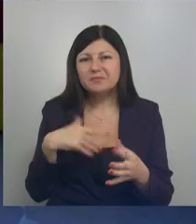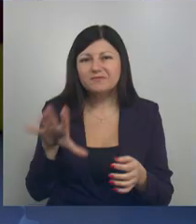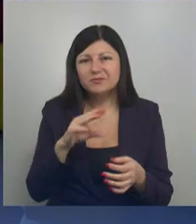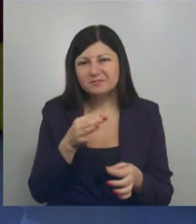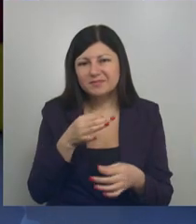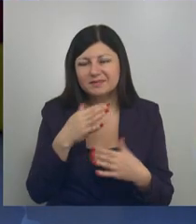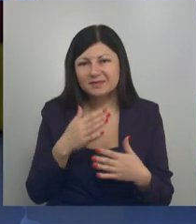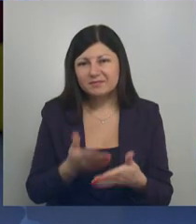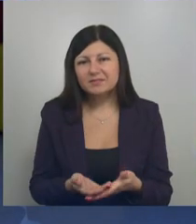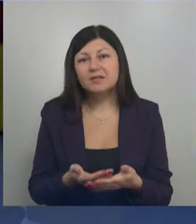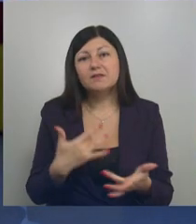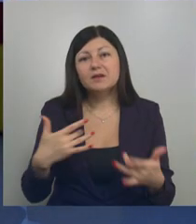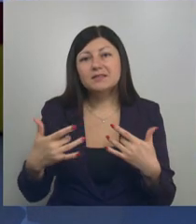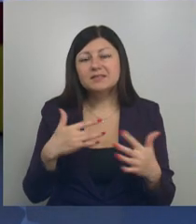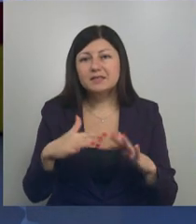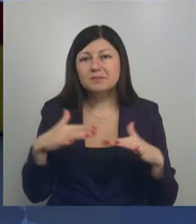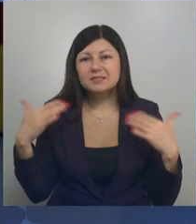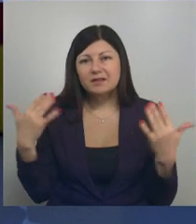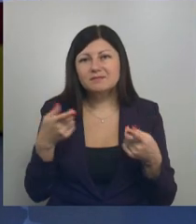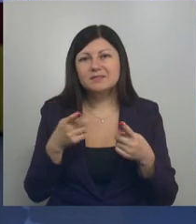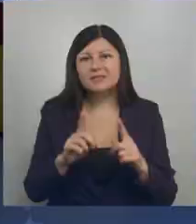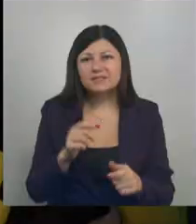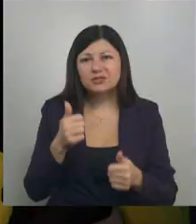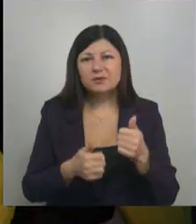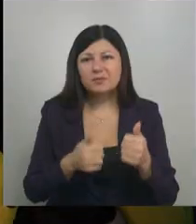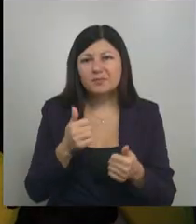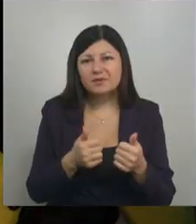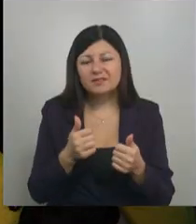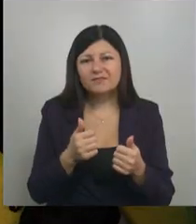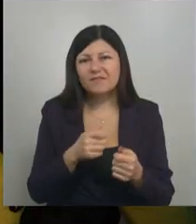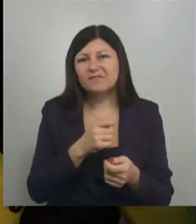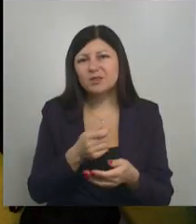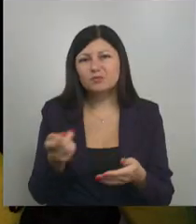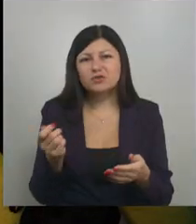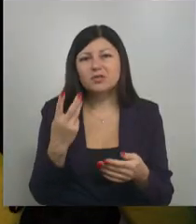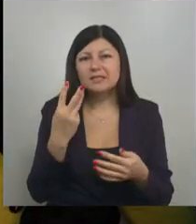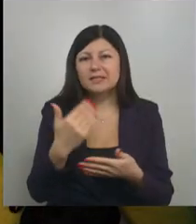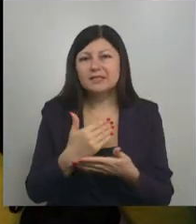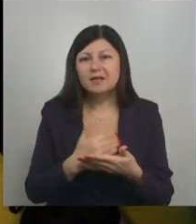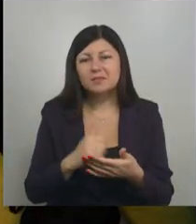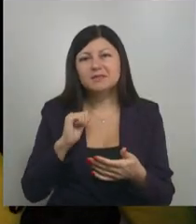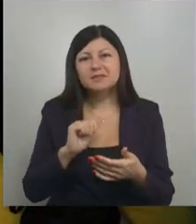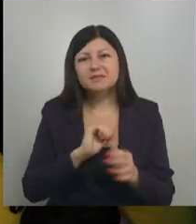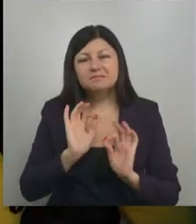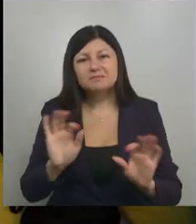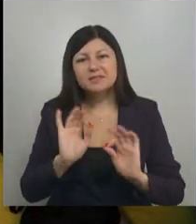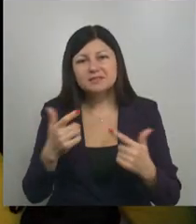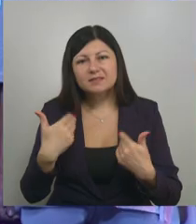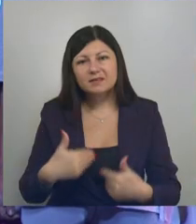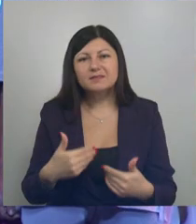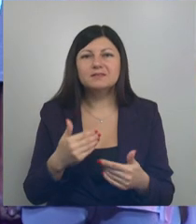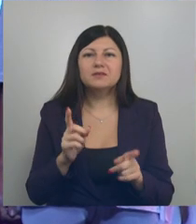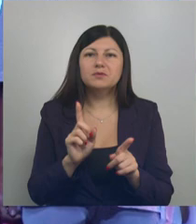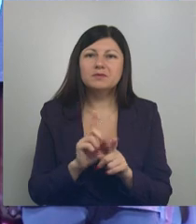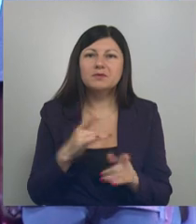понравилось. Ну а в концертном зале настоящая битва шоу ведущих. В конкурсе три этапа. На самопрезентации участники, проявив навыки